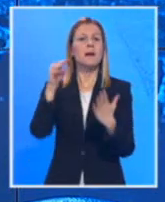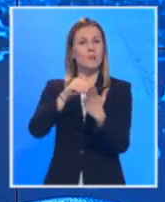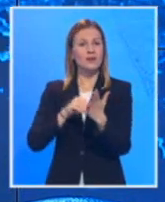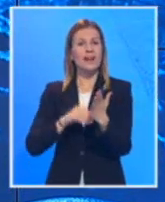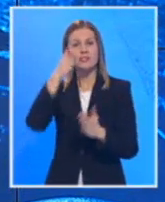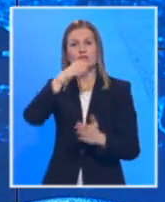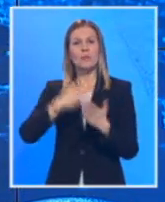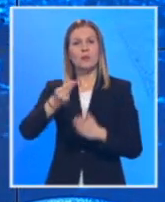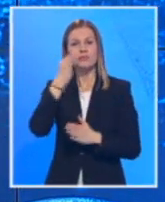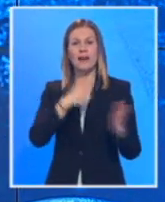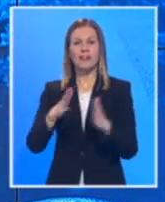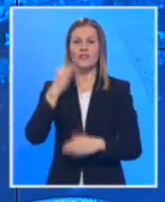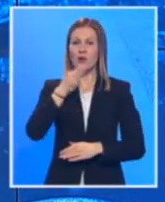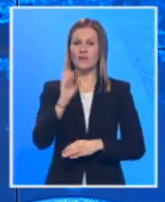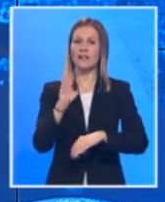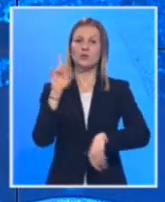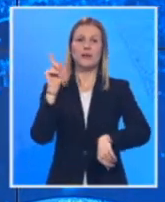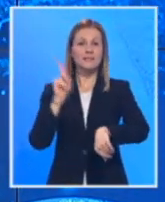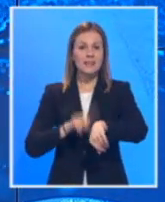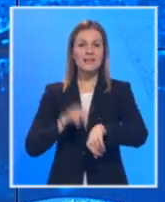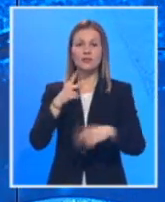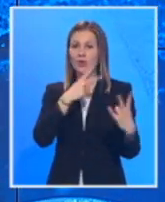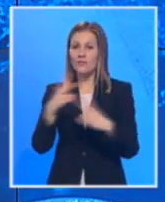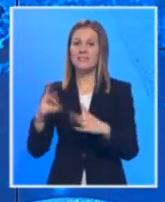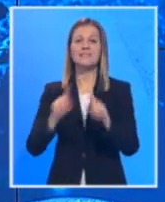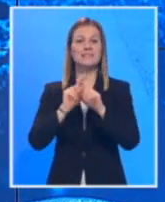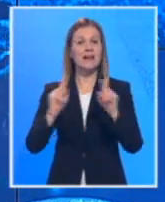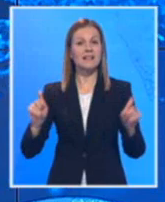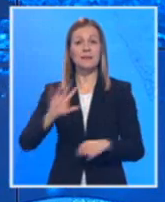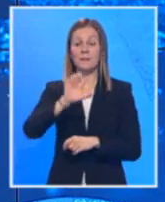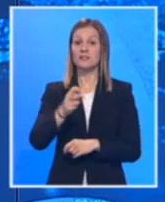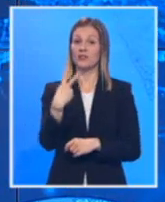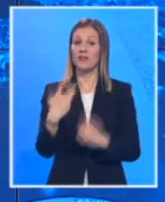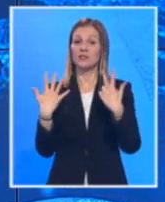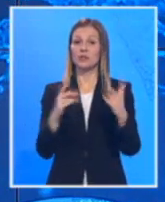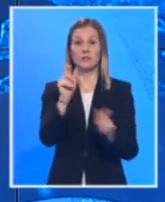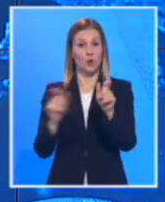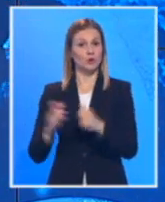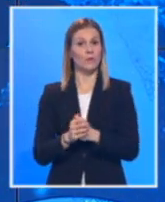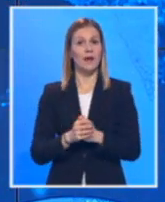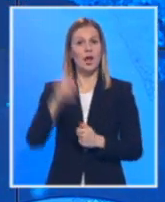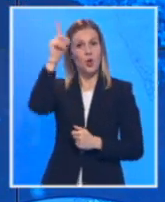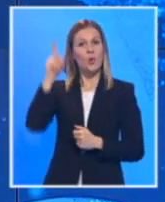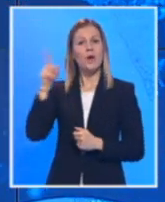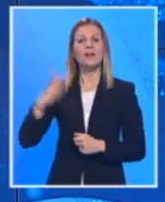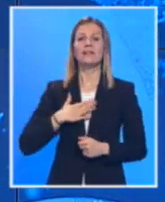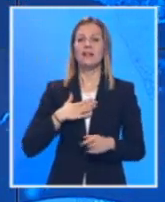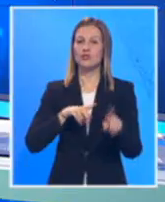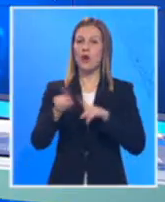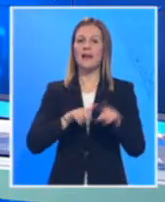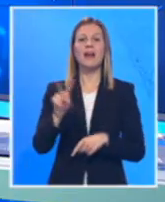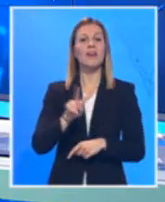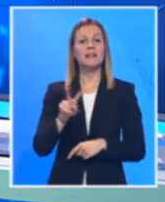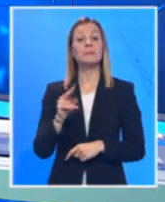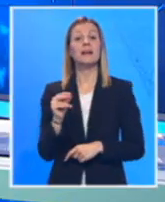koji su saopšteni na redovnoj konferenciji u 15 sati pokazuju da je zaraženo 528 osoba. U Beogradu je naš kolega